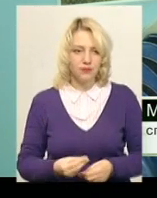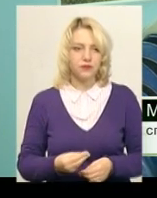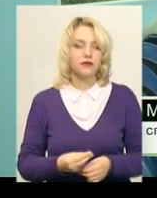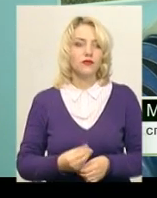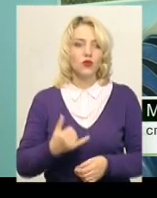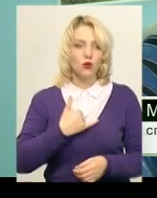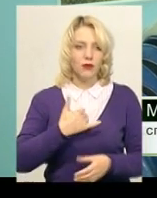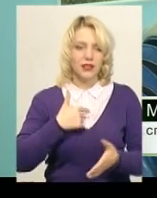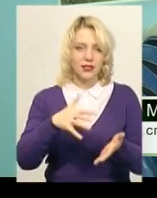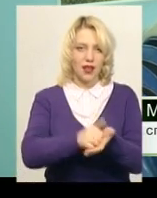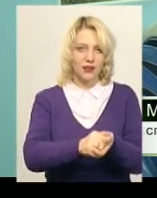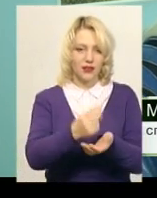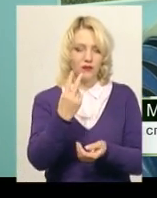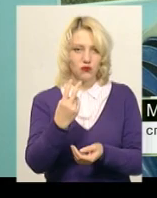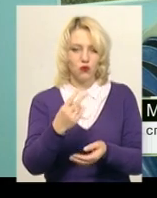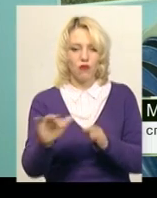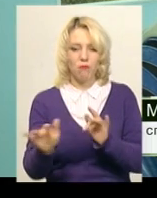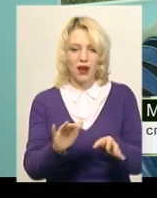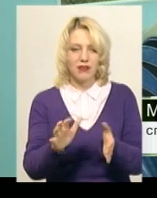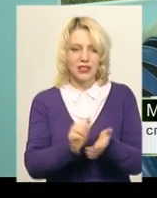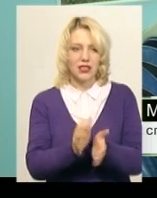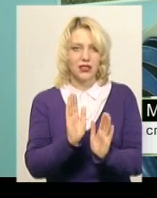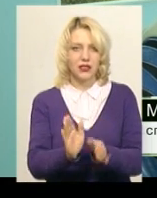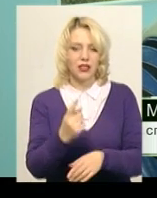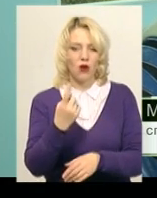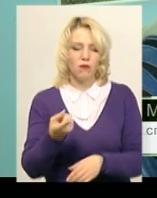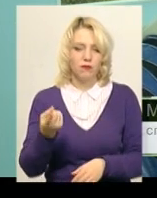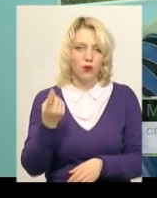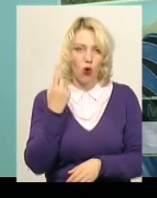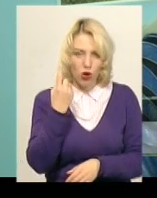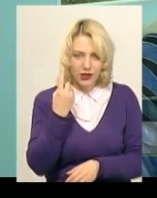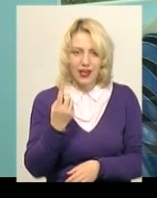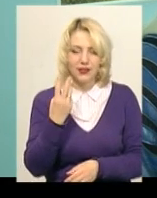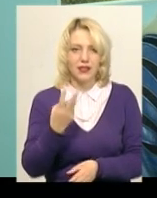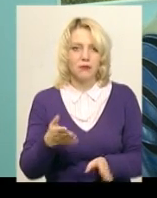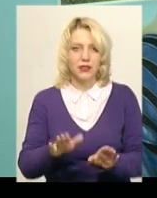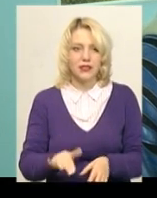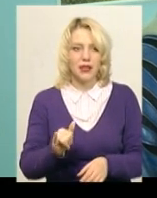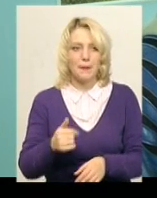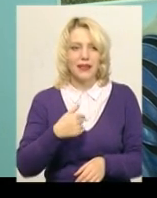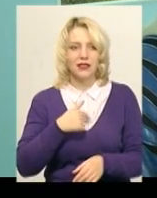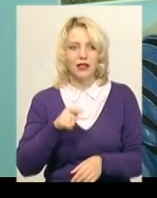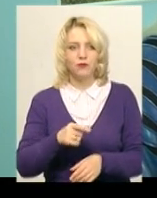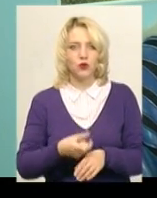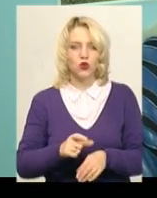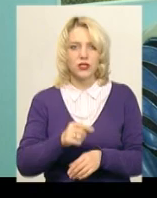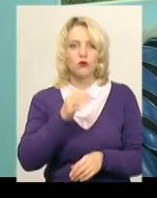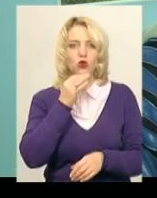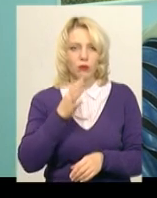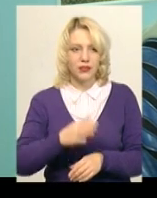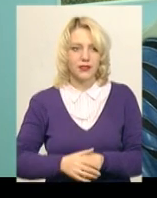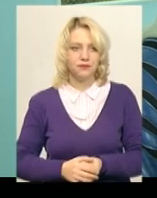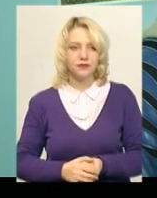Я зайняла в двох вправах, зайняла тільки одне третє місце. Мені дуже-дуже сподобалося.